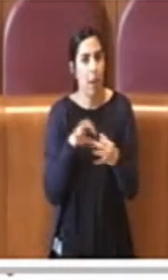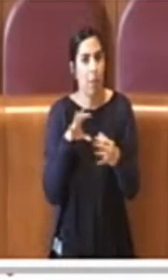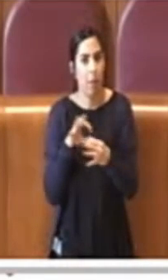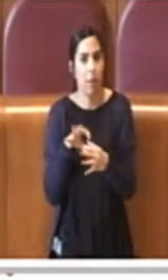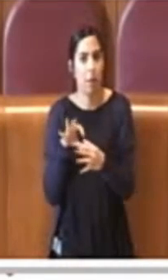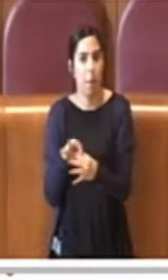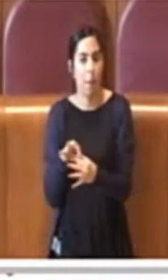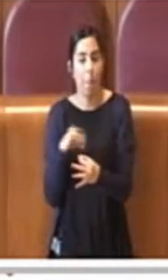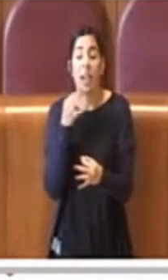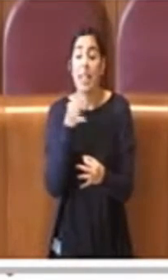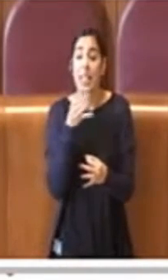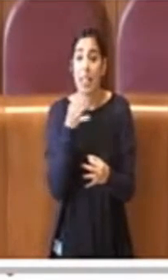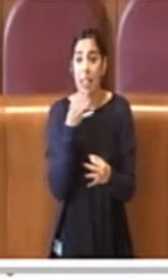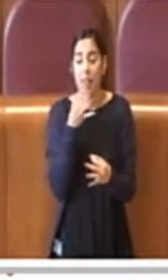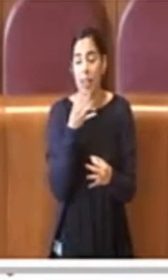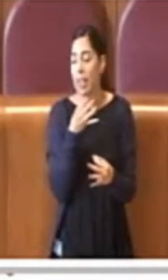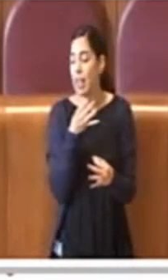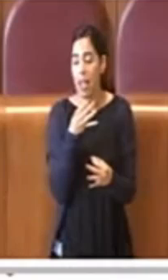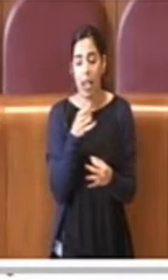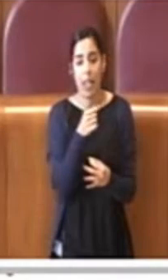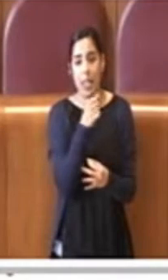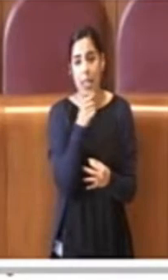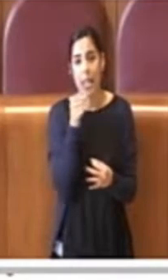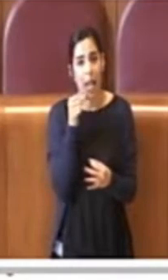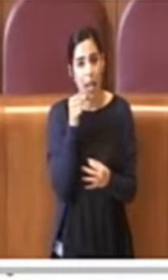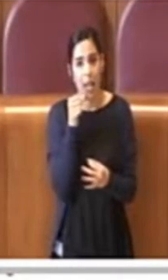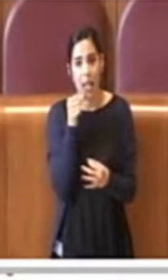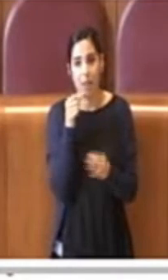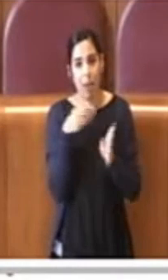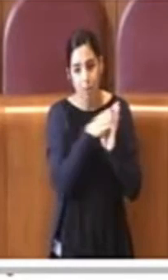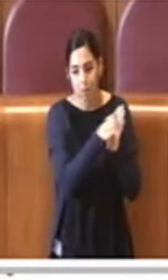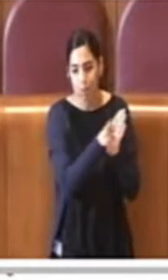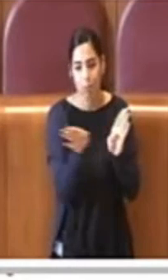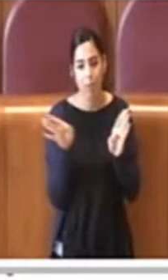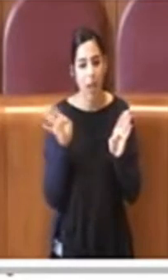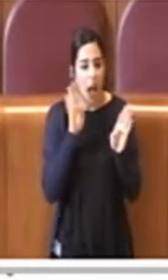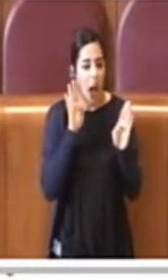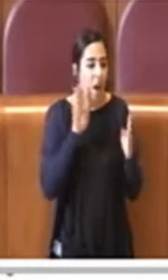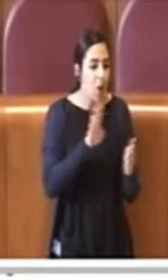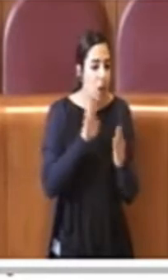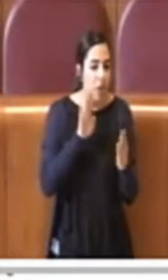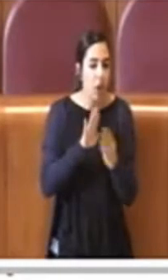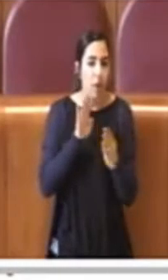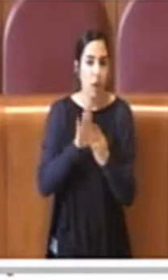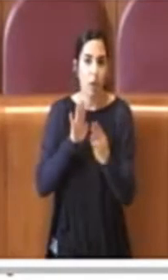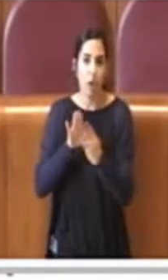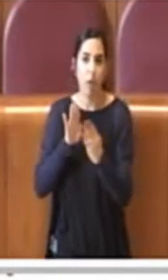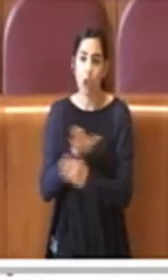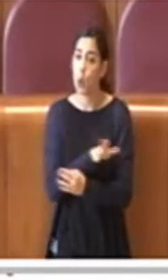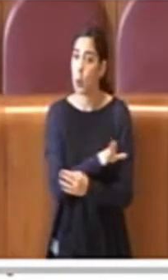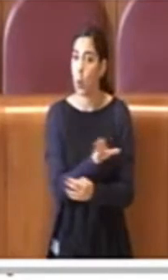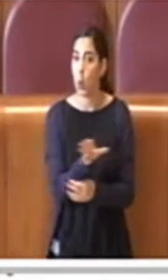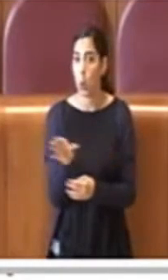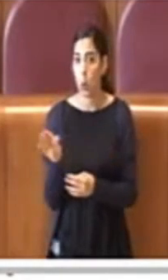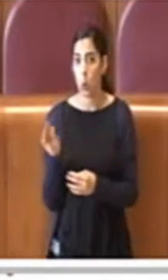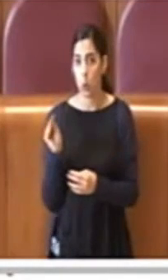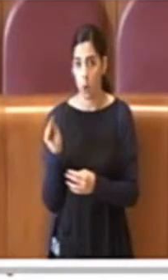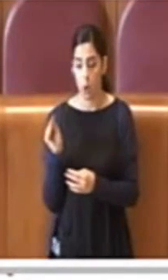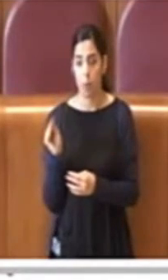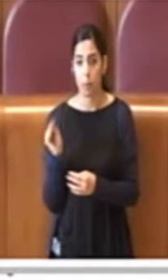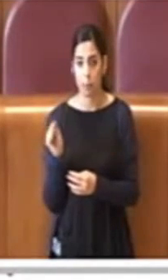indispensabile affrontarli nella loro interezza e quindi anche